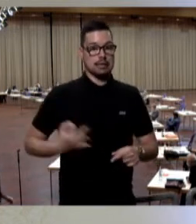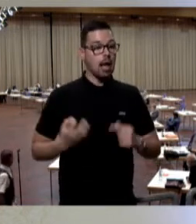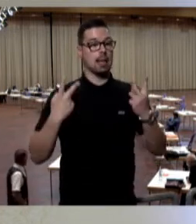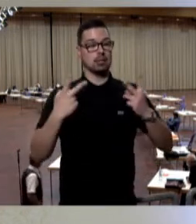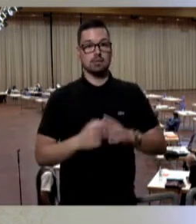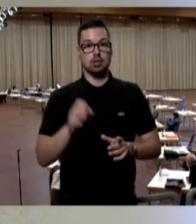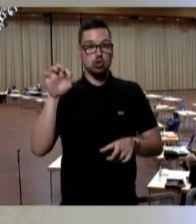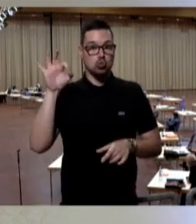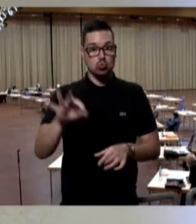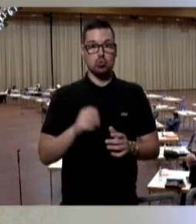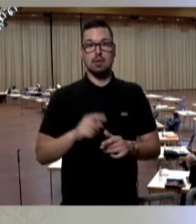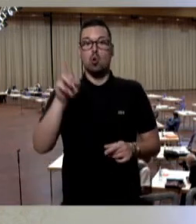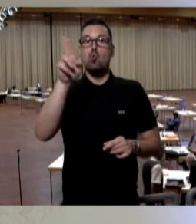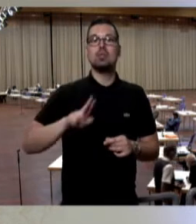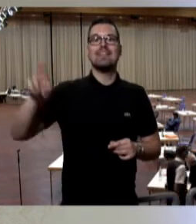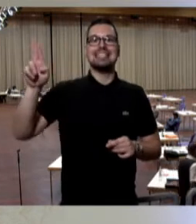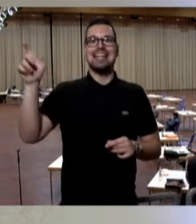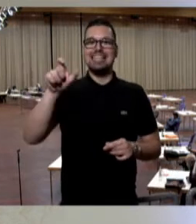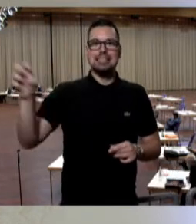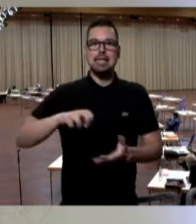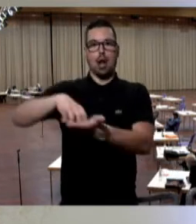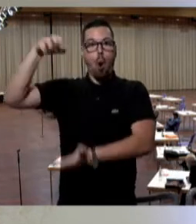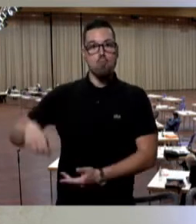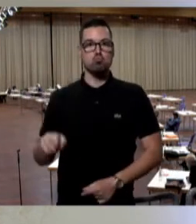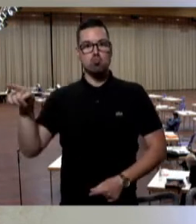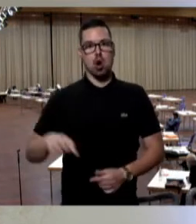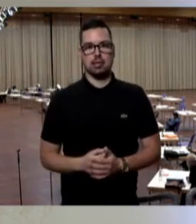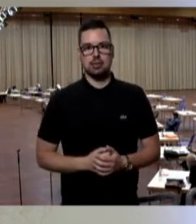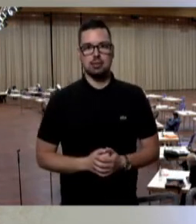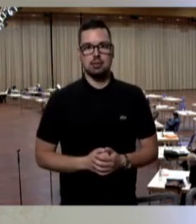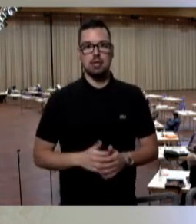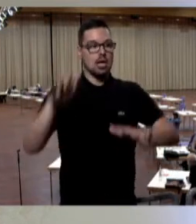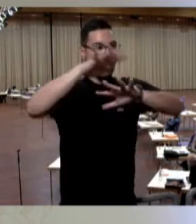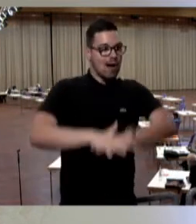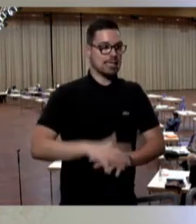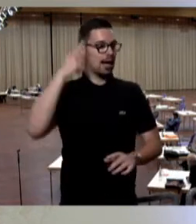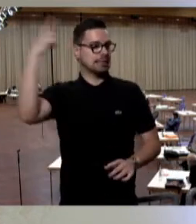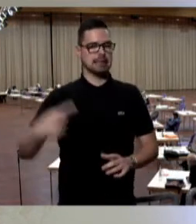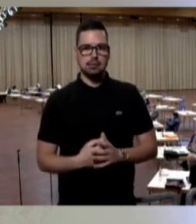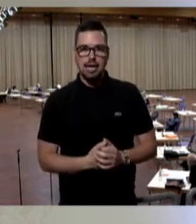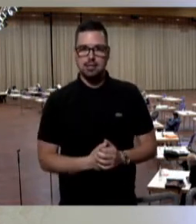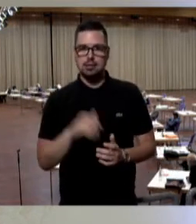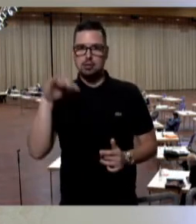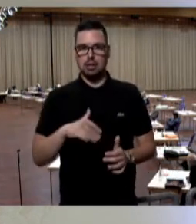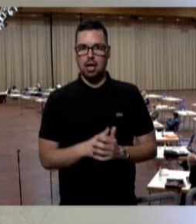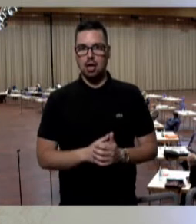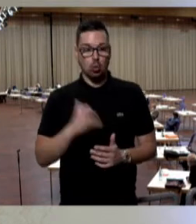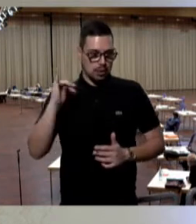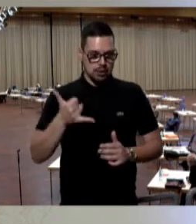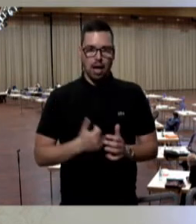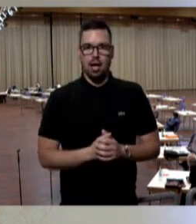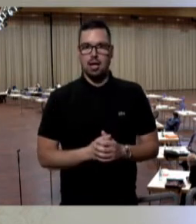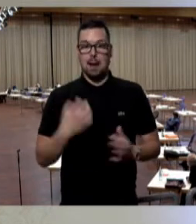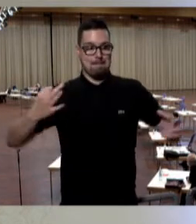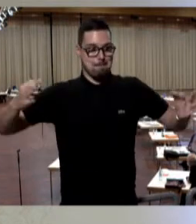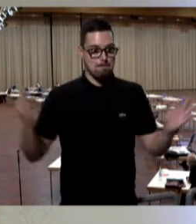unsere Universitätsklinik in Hombosch hier geleistet hat, im vernetzten Denken. Und da will ich sagen, ja, wir